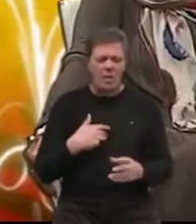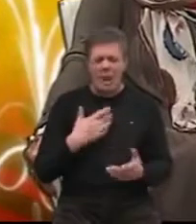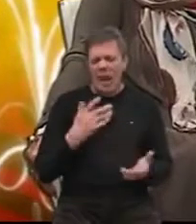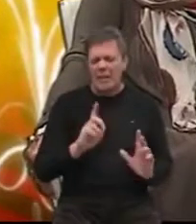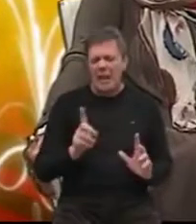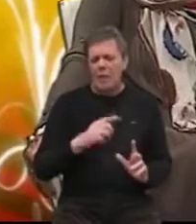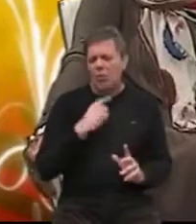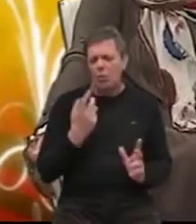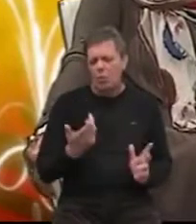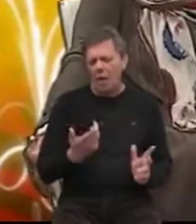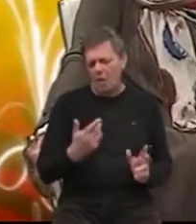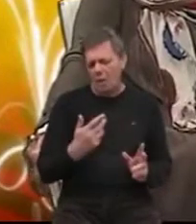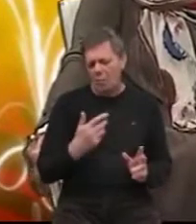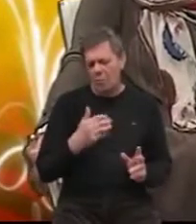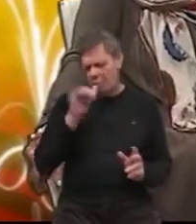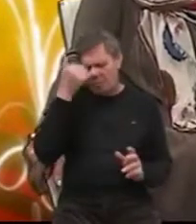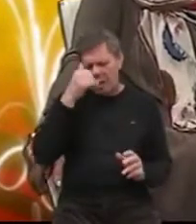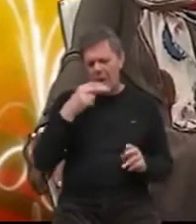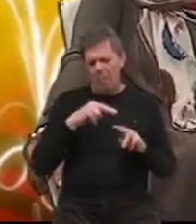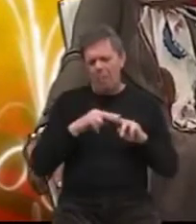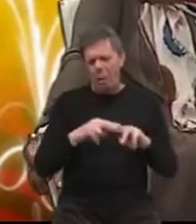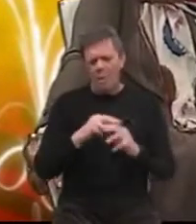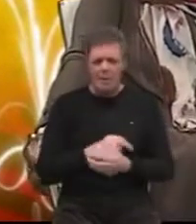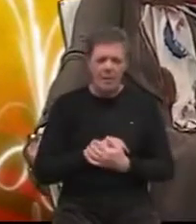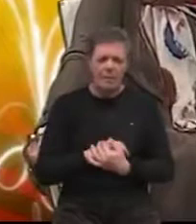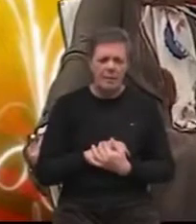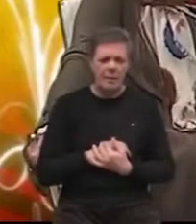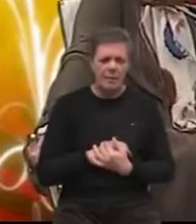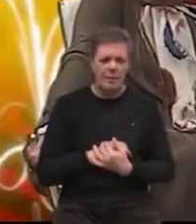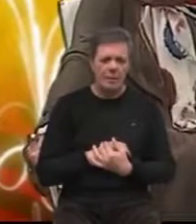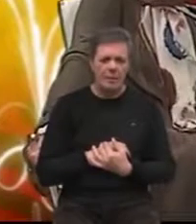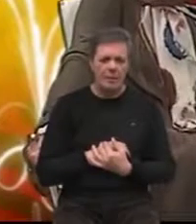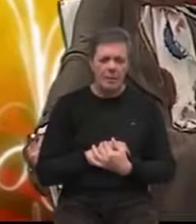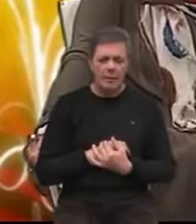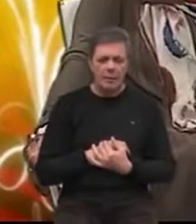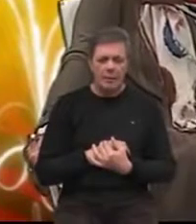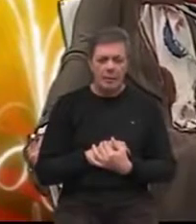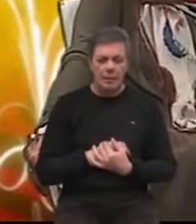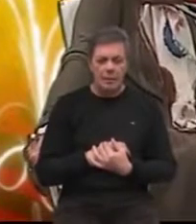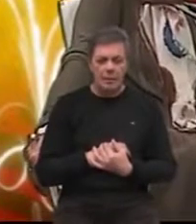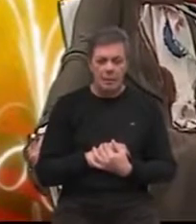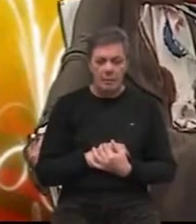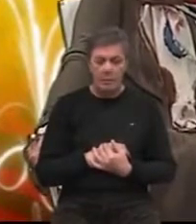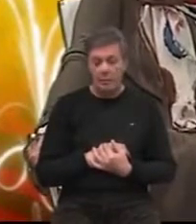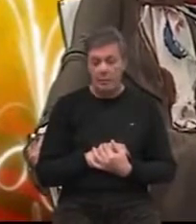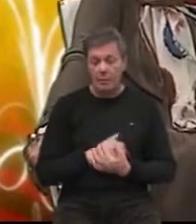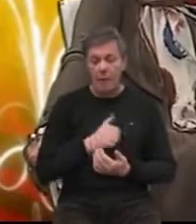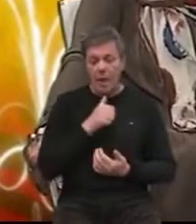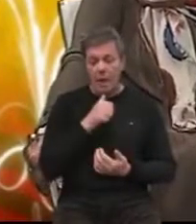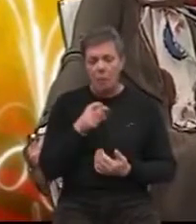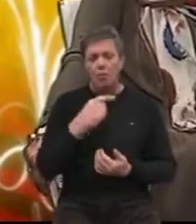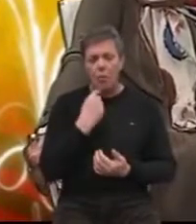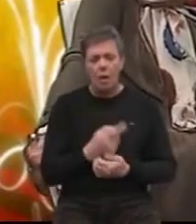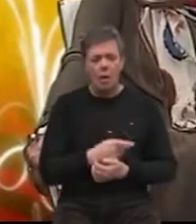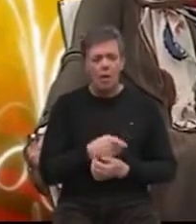govoriti ni imena bolnice, zato što mislim da to nema smisla. Ne, ne, nećemo sada, ali ćemo morati jednom. I u toj bolnici su